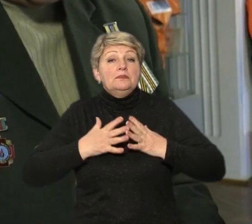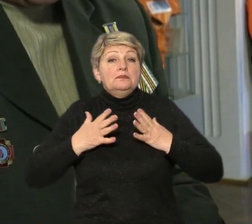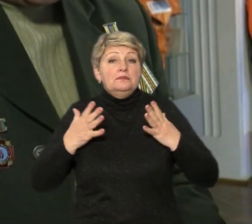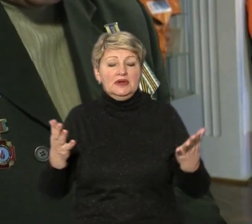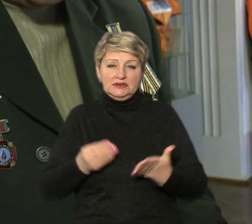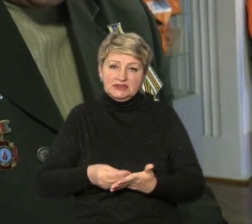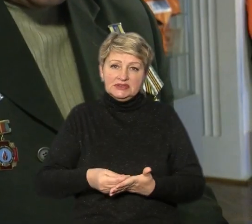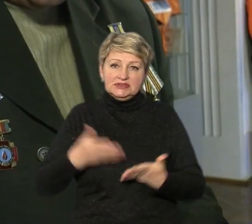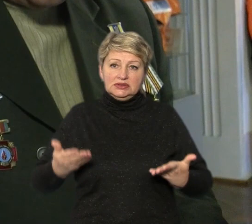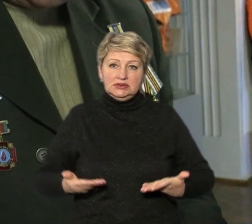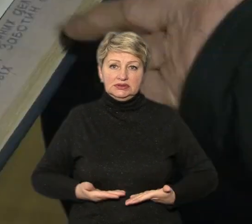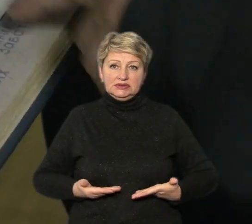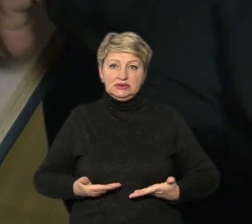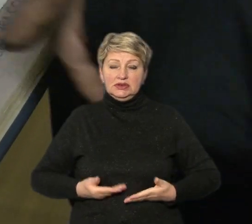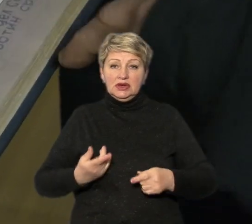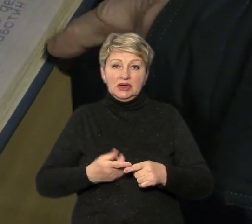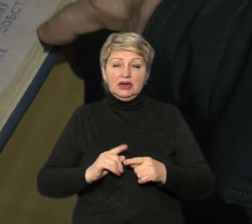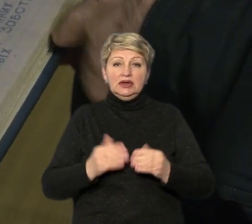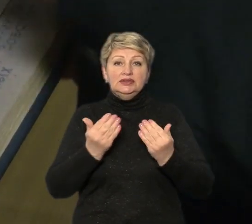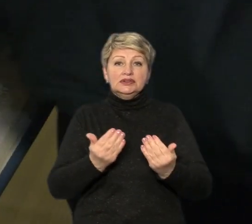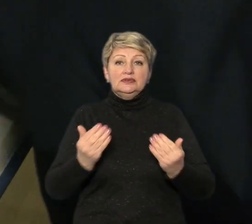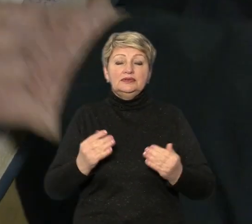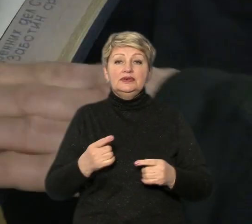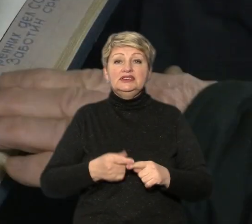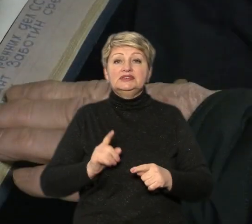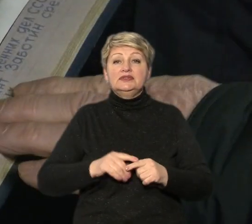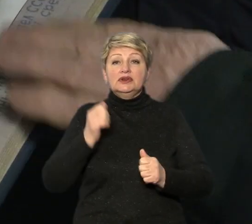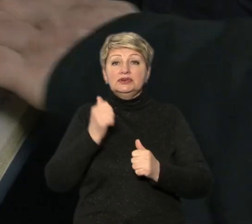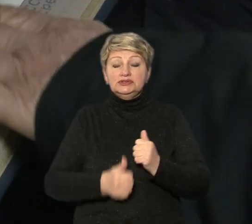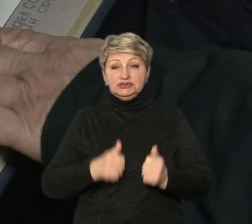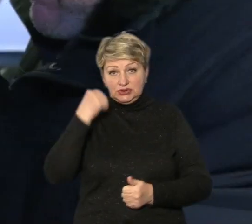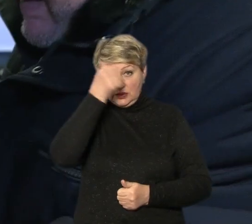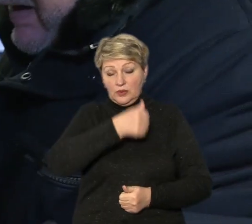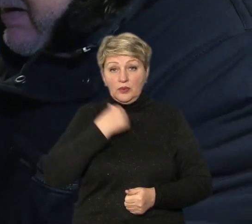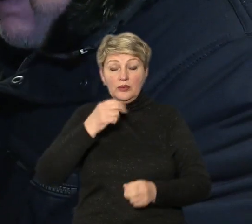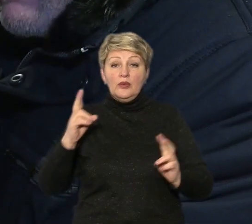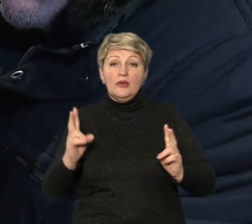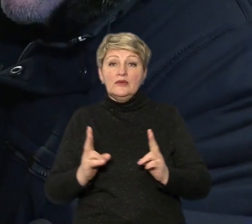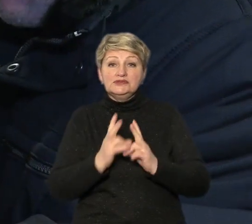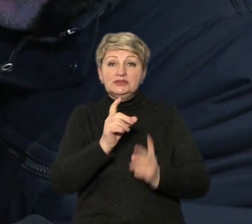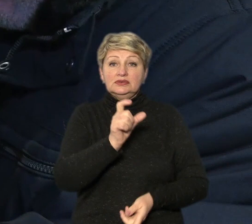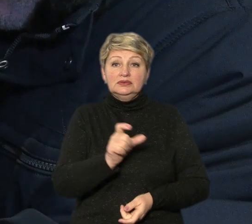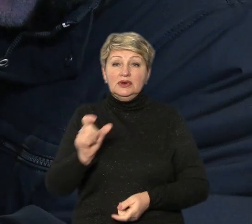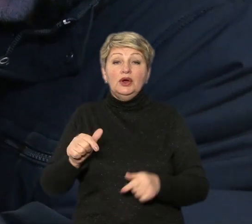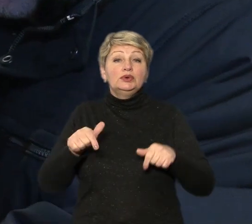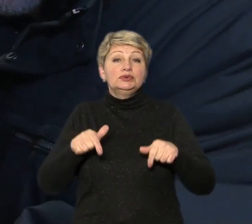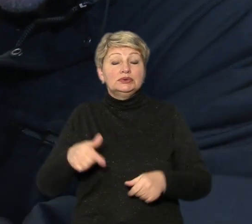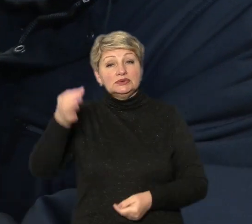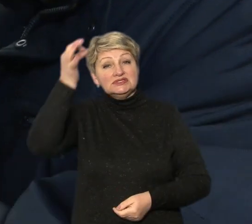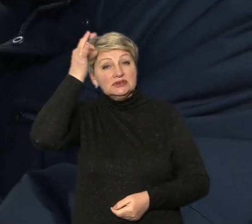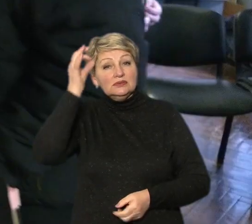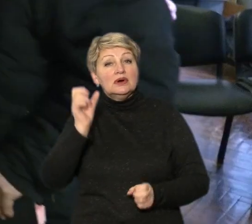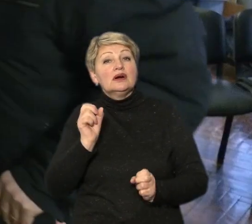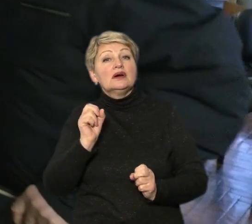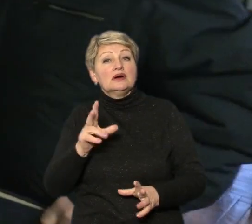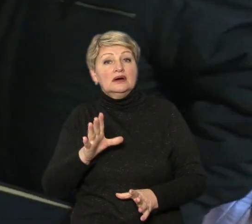життя. Ось ця виставка – місце щорічної зустрічі ліквідаторів. Тут вони, розповідає Тимофій Андрійчук, згадую, як боролись